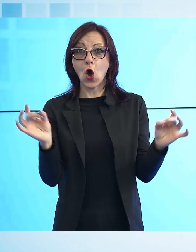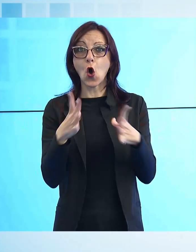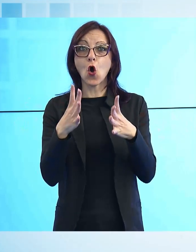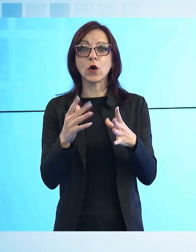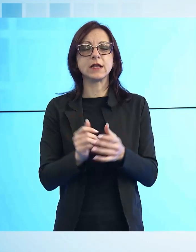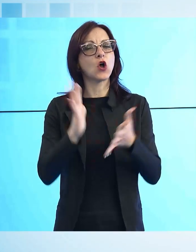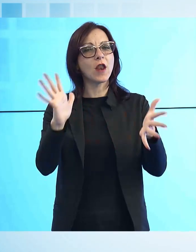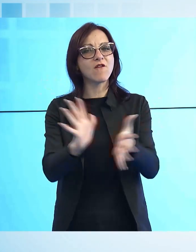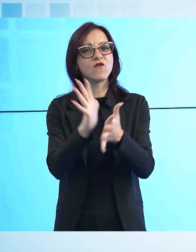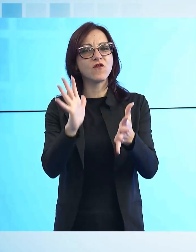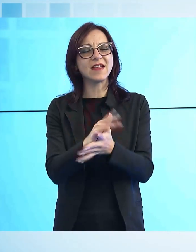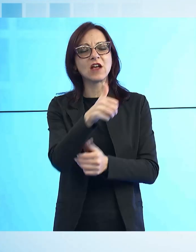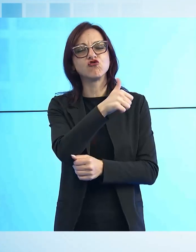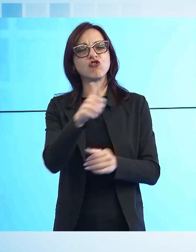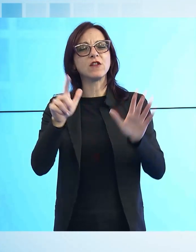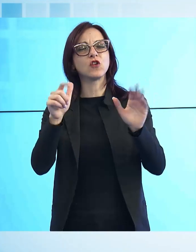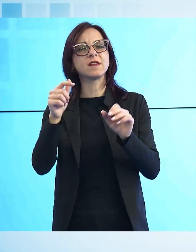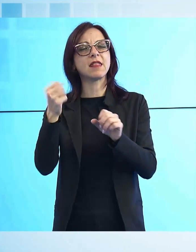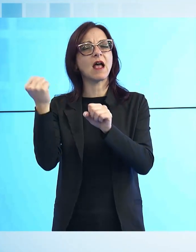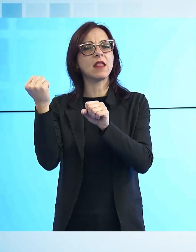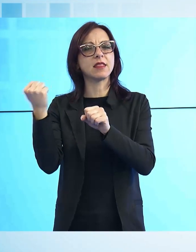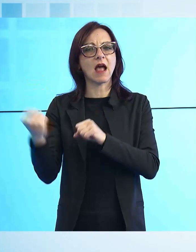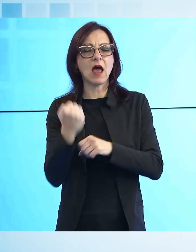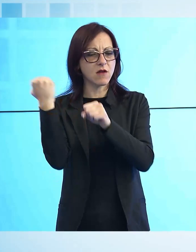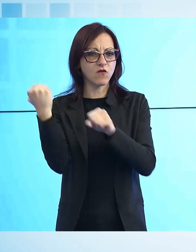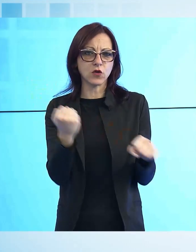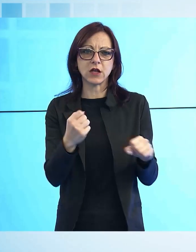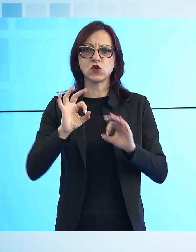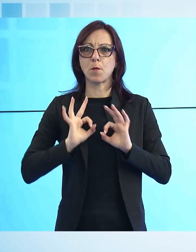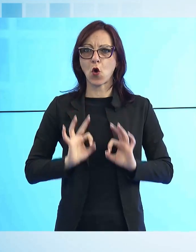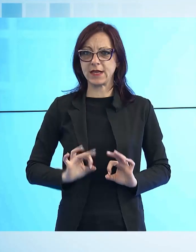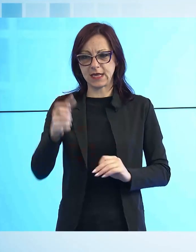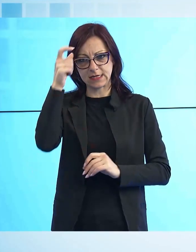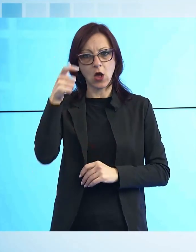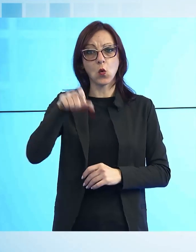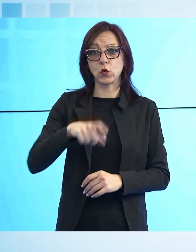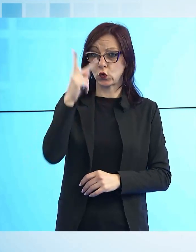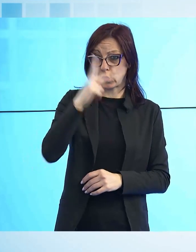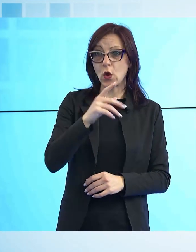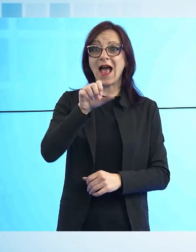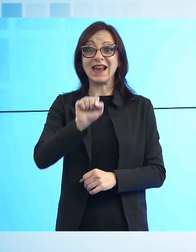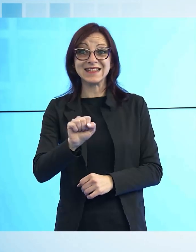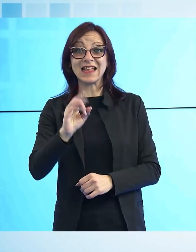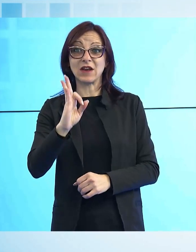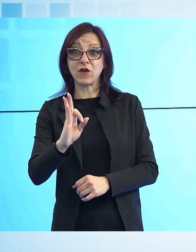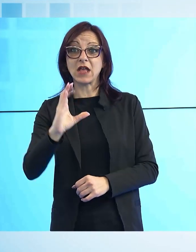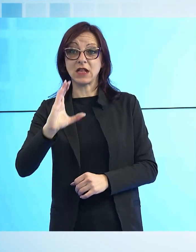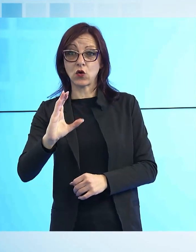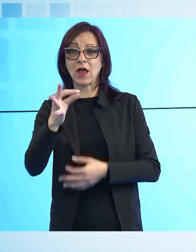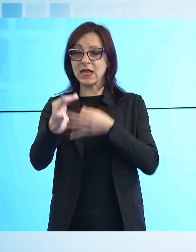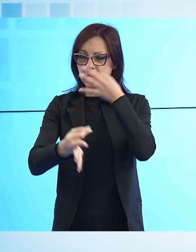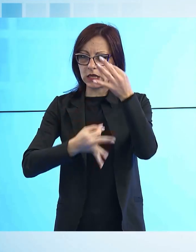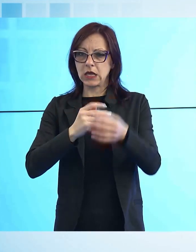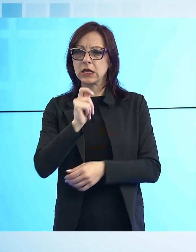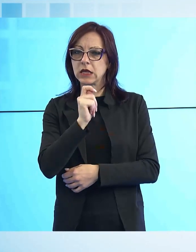celebrazioni per il centosettantesimo anniversario della Polizia di Stato il questore di Lucca, Alessandra Faranda Cordella, fa il punto ai nostri